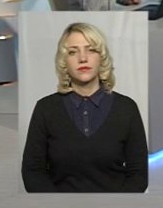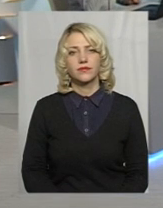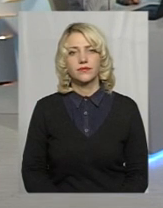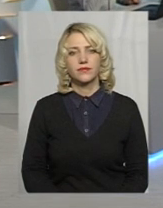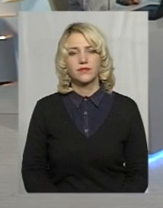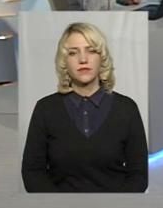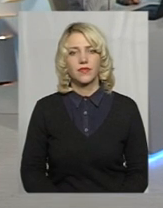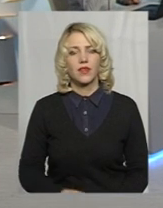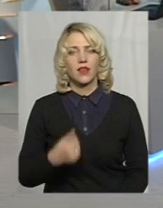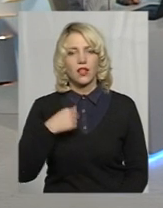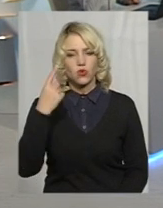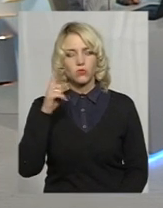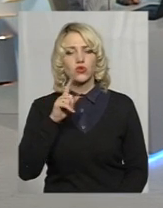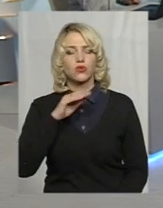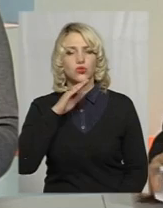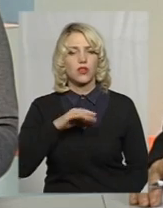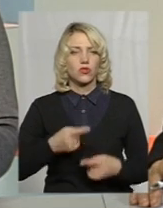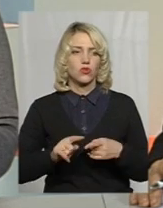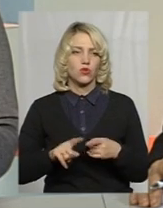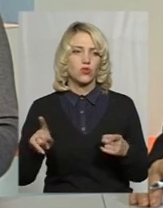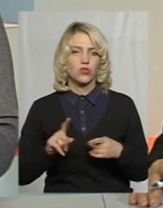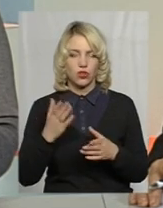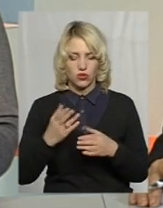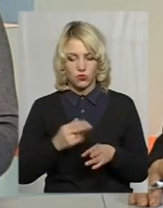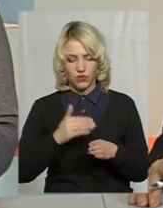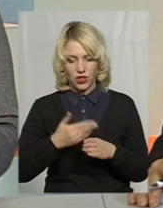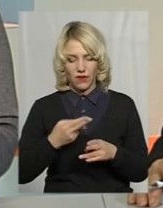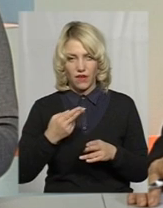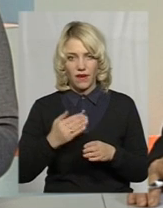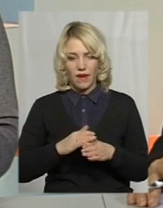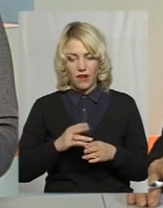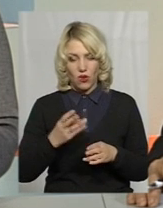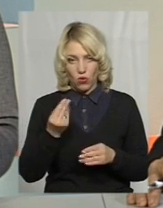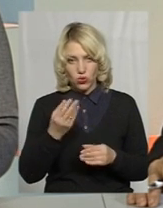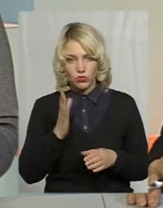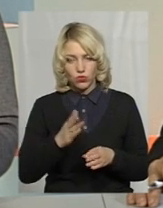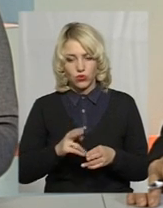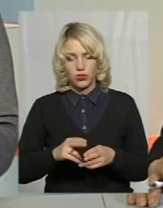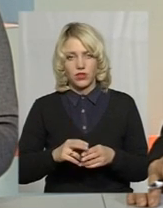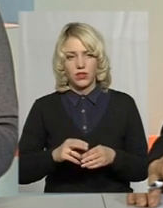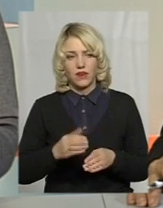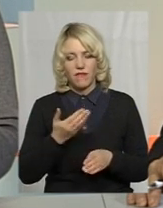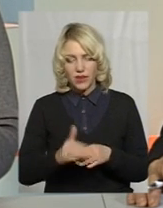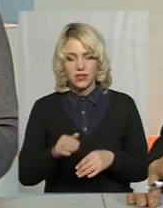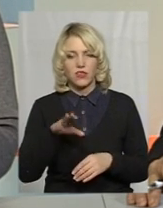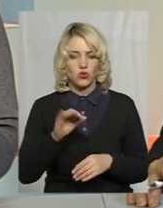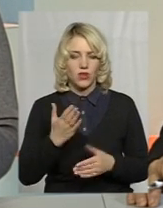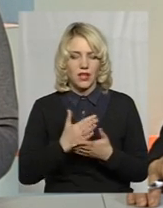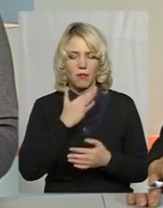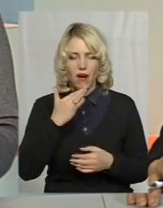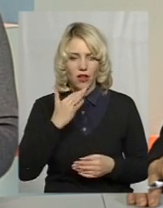Ну, я думаю, що достатньо того, що вона, якщо виділить гроші, то ентузіастів на підприємствах, організаціях багато, щоб